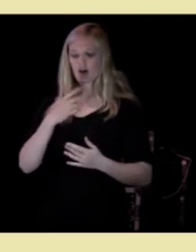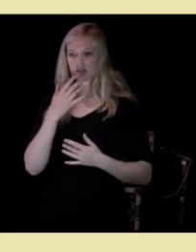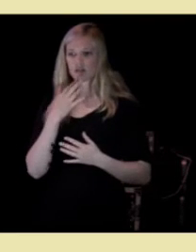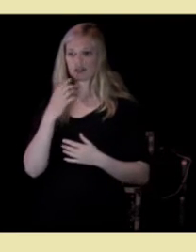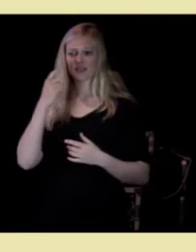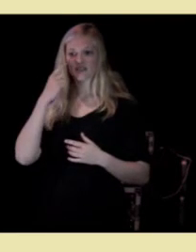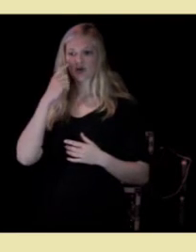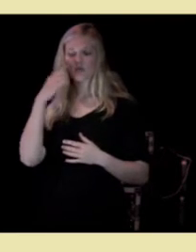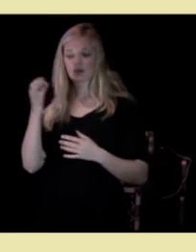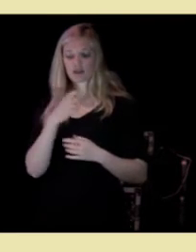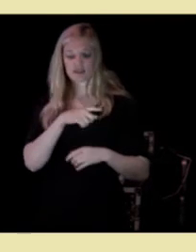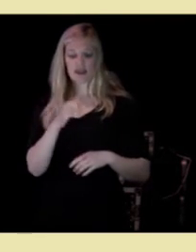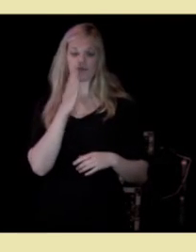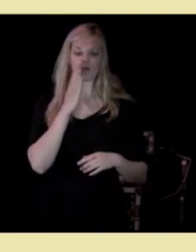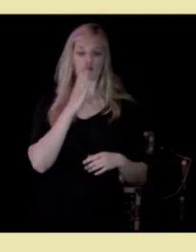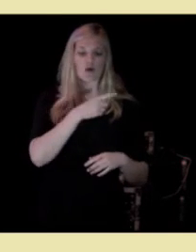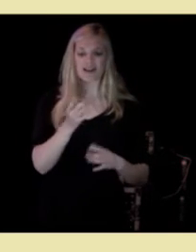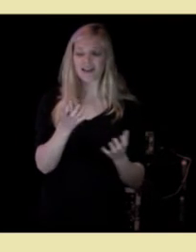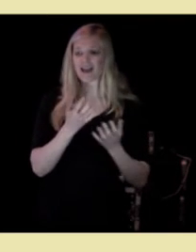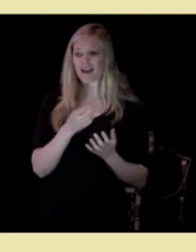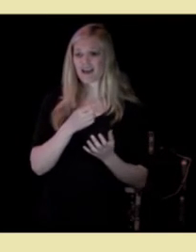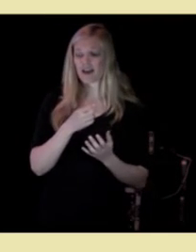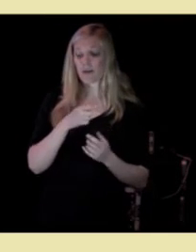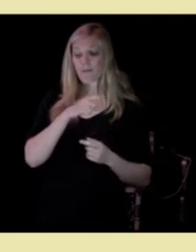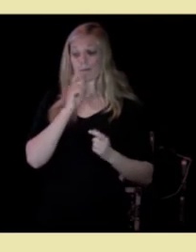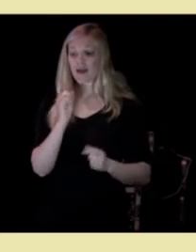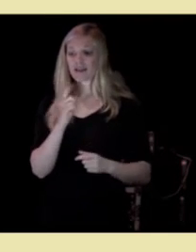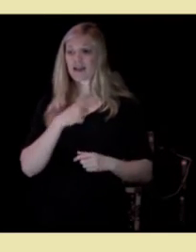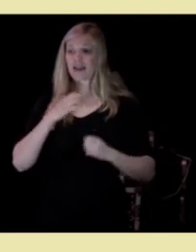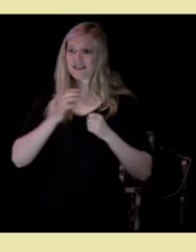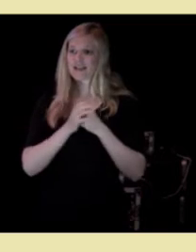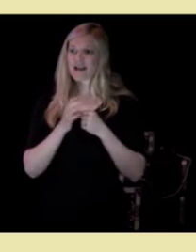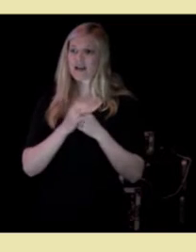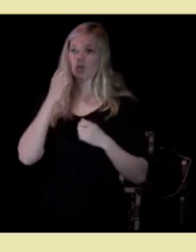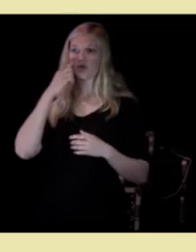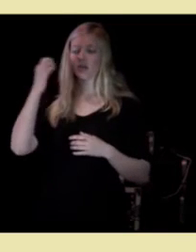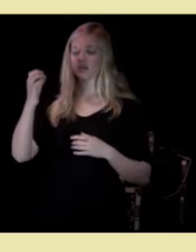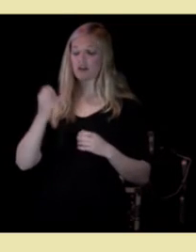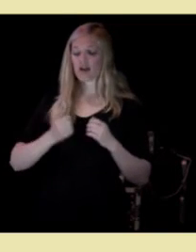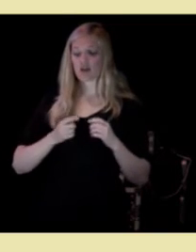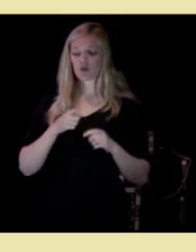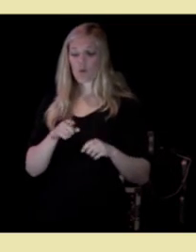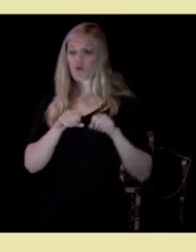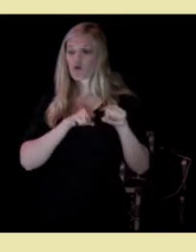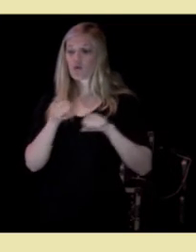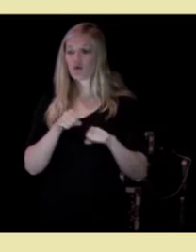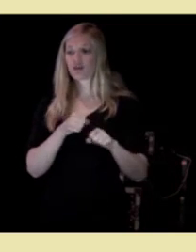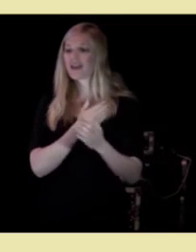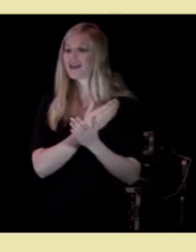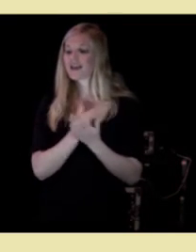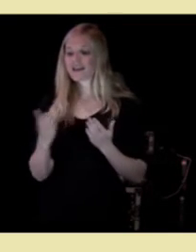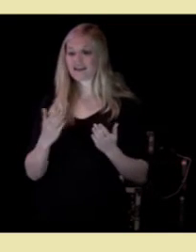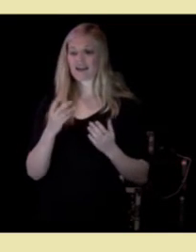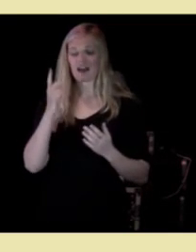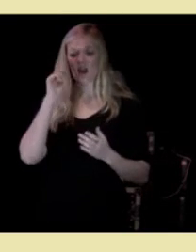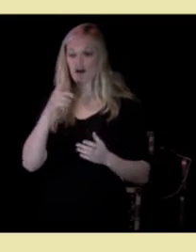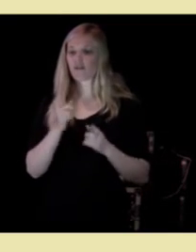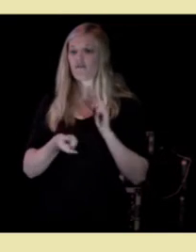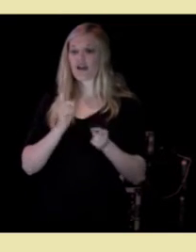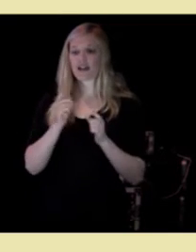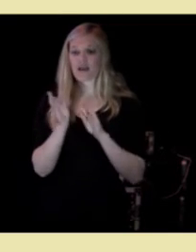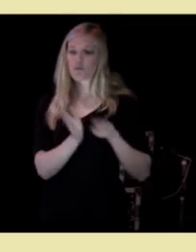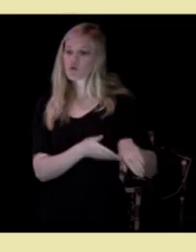innbyggerens behov, men det er en type kjernekompetanse som kommunene ikke skal kunne velge vekk.